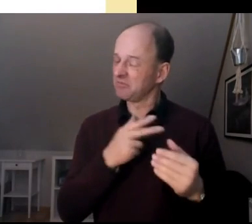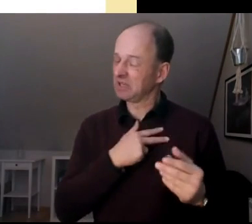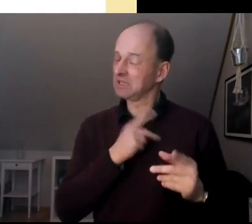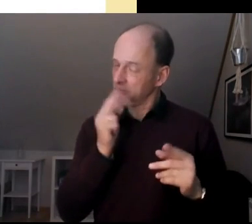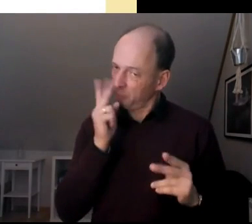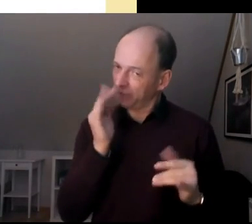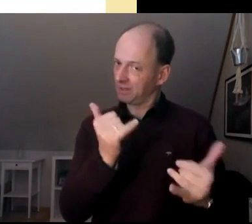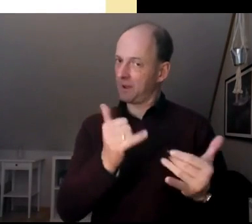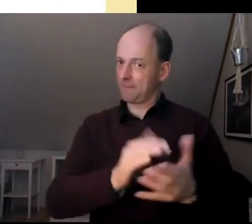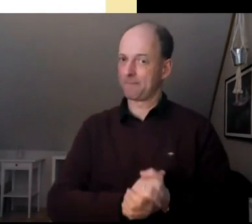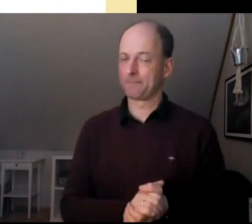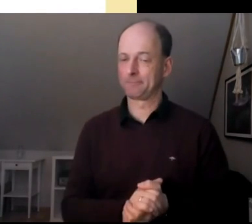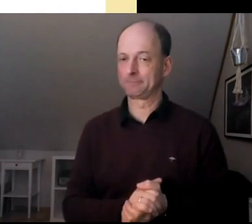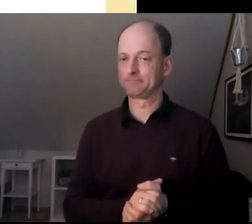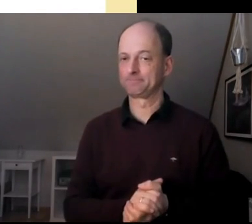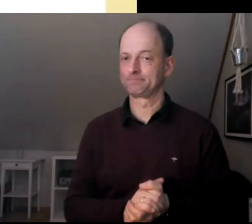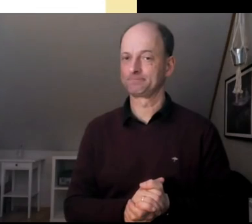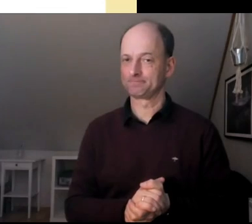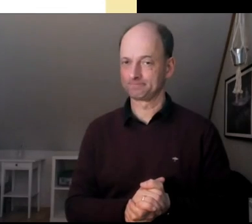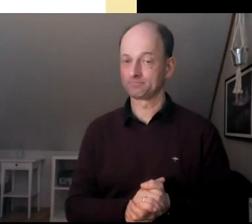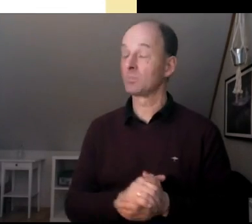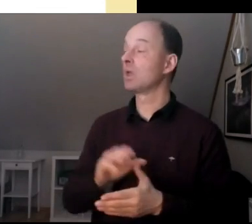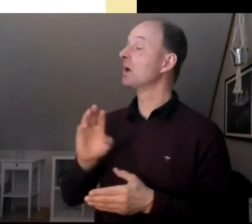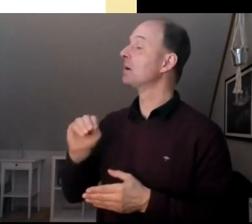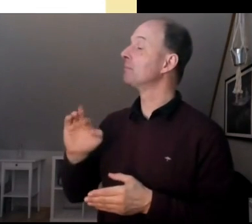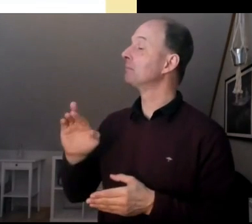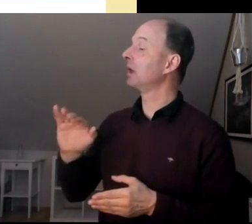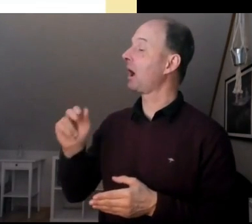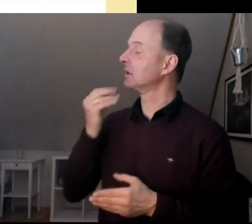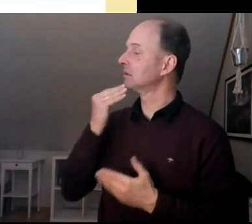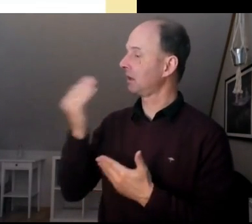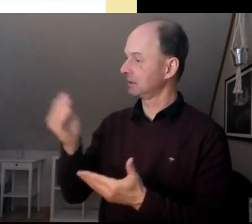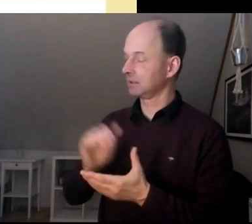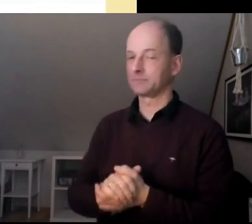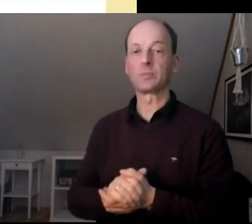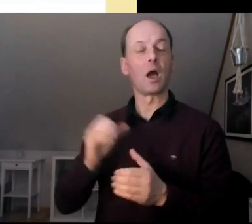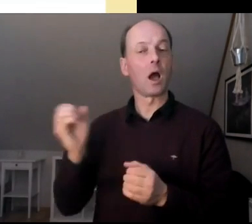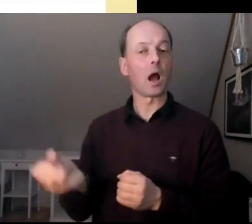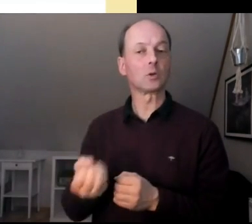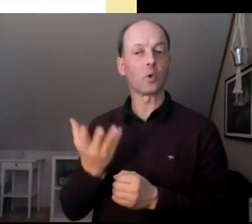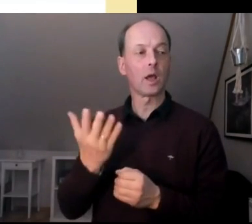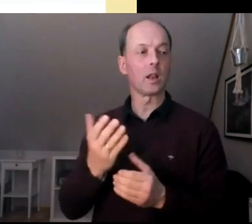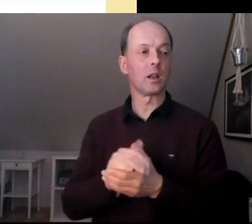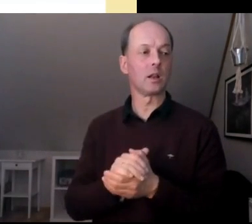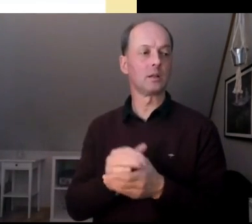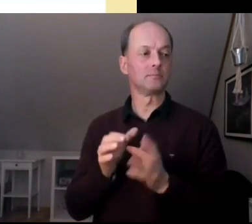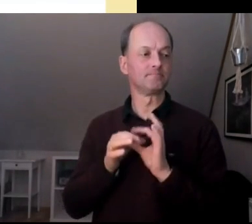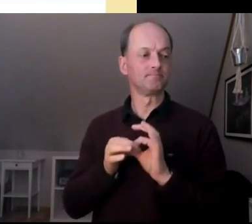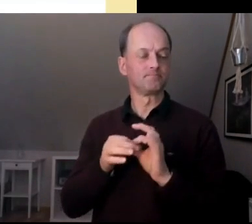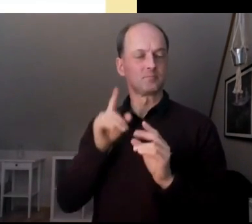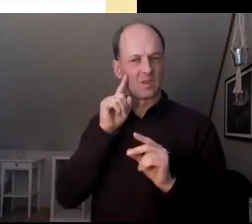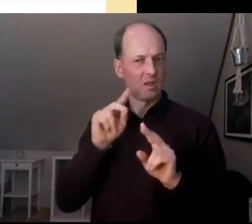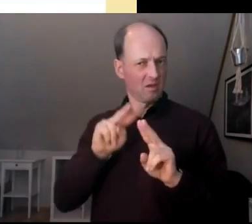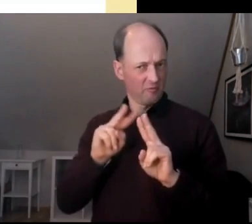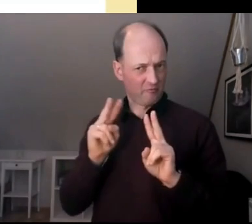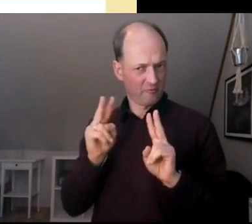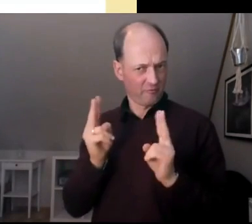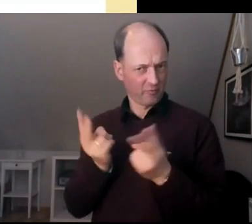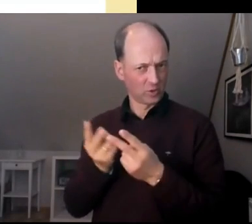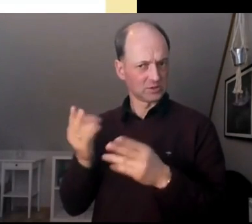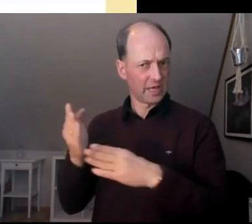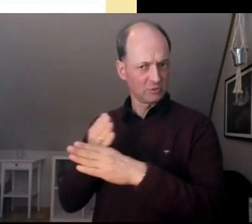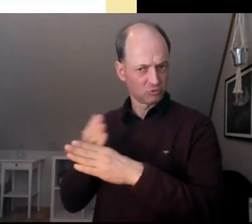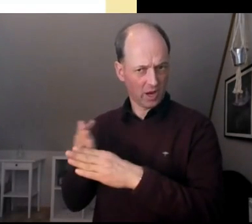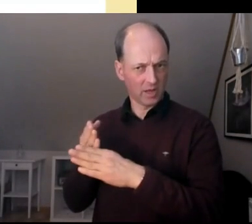Danke, Mira. Aktuell ist es ja mit den Volksentscheiden auf Bundesebene, wenn ich weiß, soweit ich informiert bin,